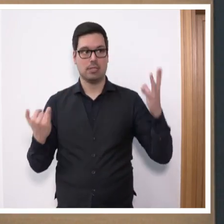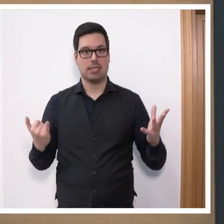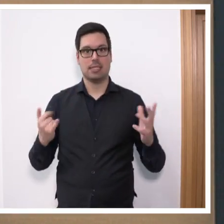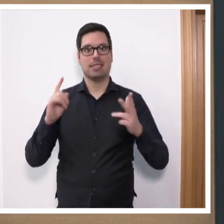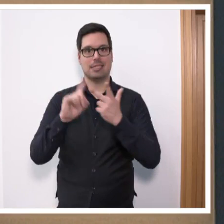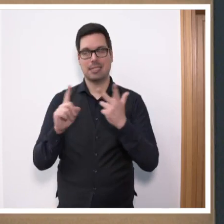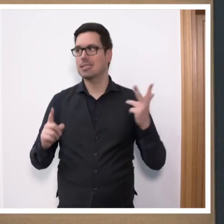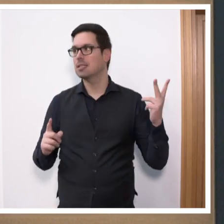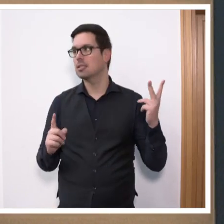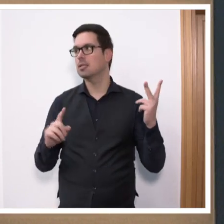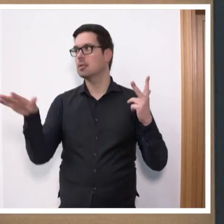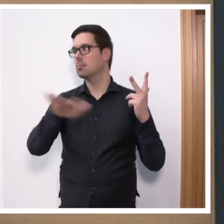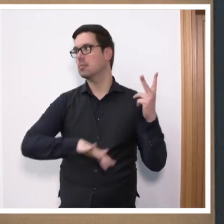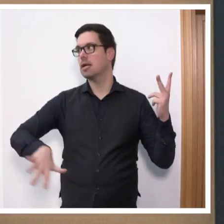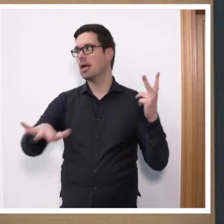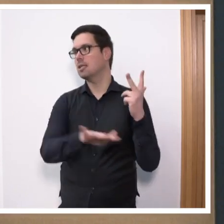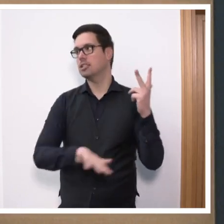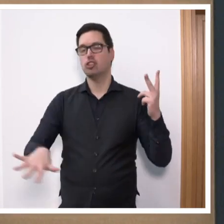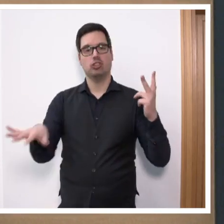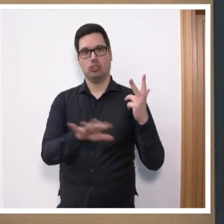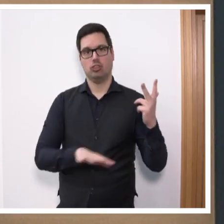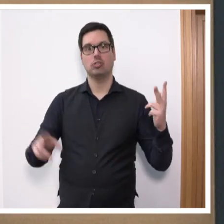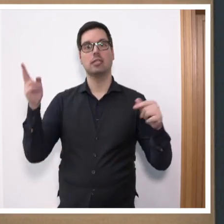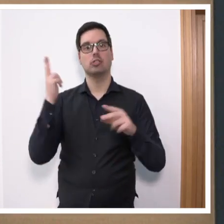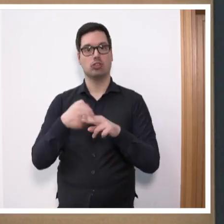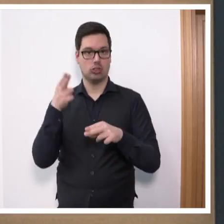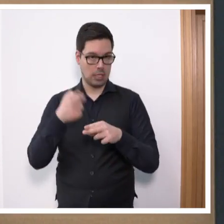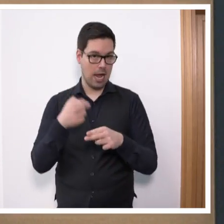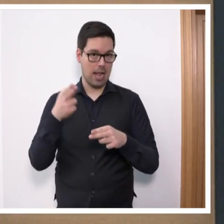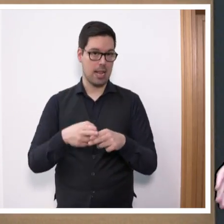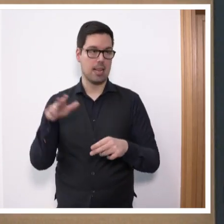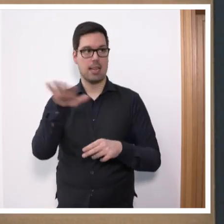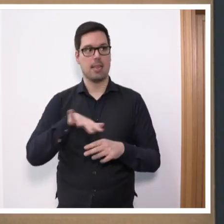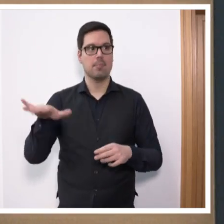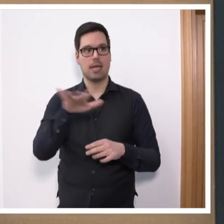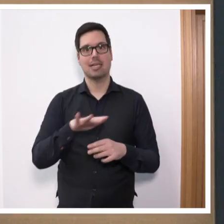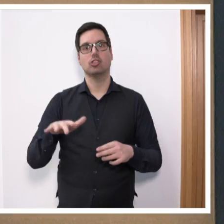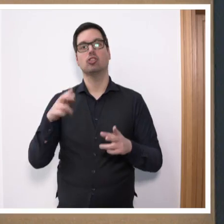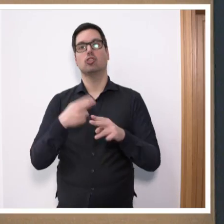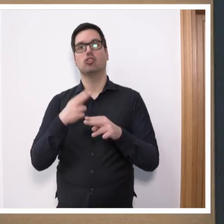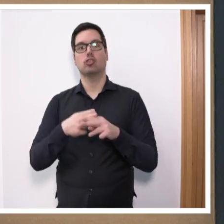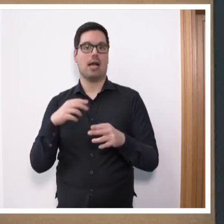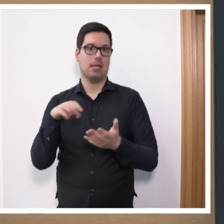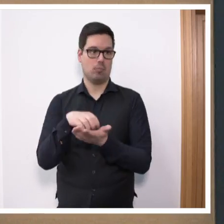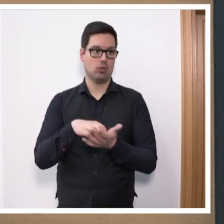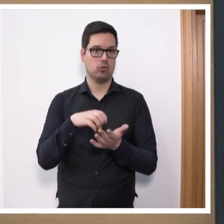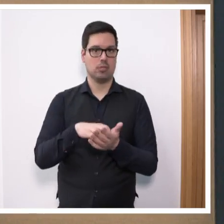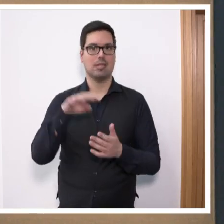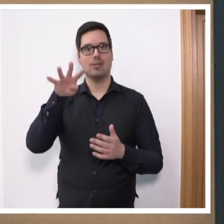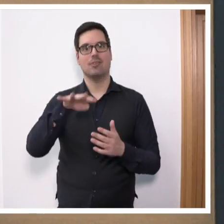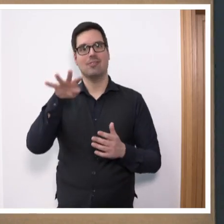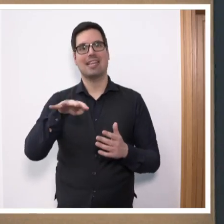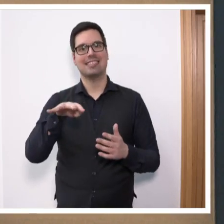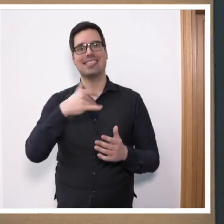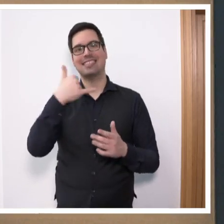wir zum dritten wichtigen Bereich für uns im Saarland von besonderer Bedeutung, nämlich nicht dem Stahlbereich. Die Stahlproduktion ist auf einem 14-Jahres